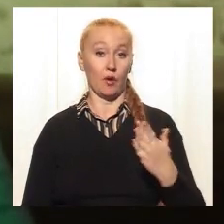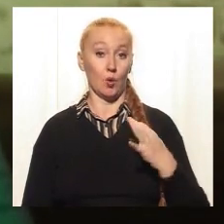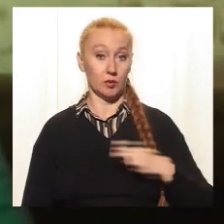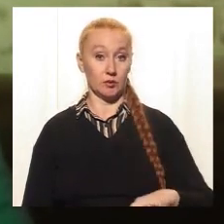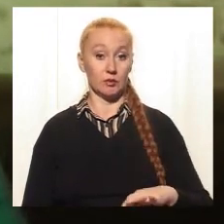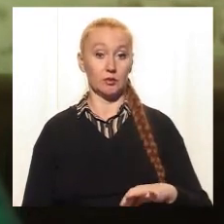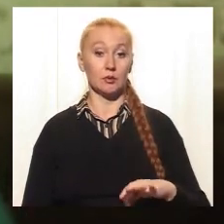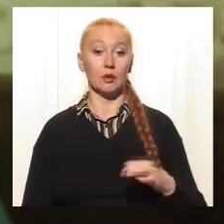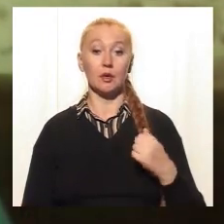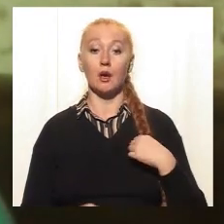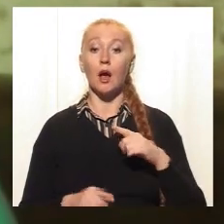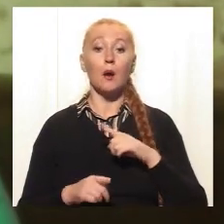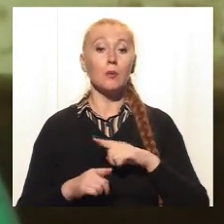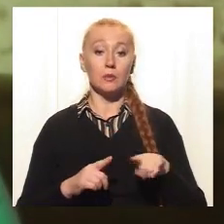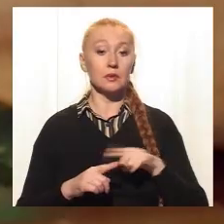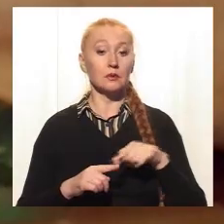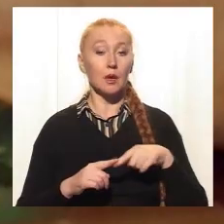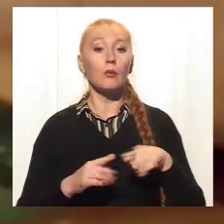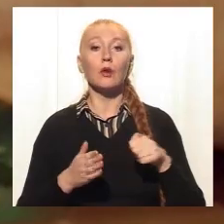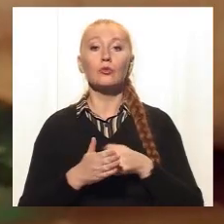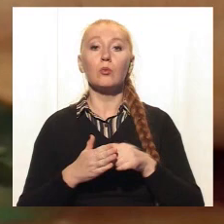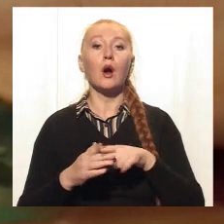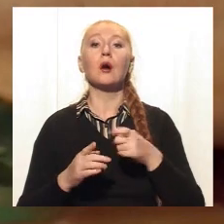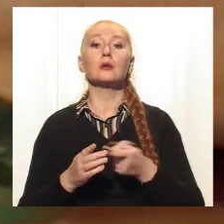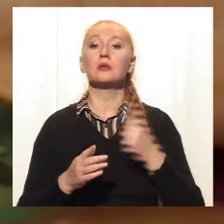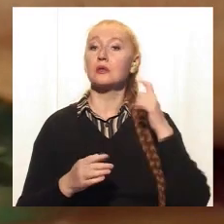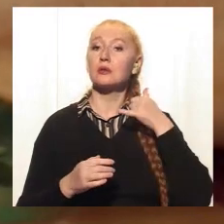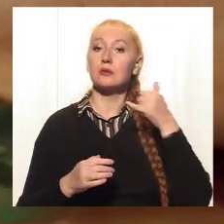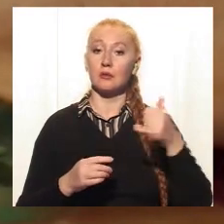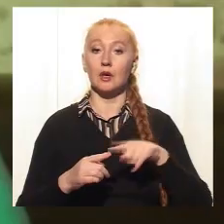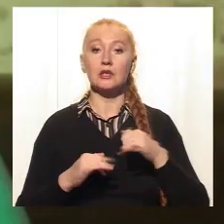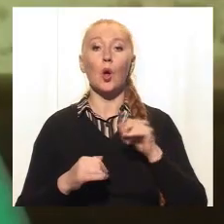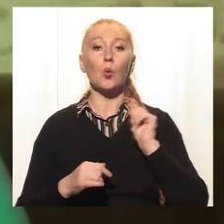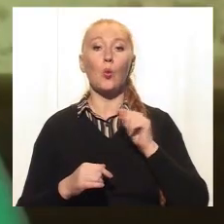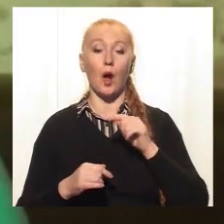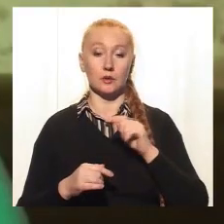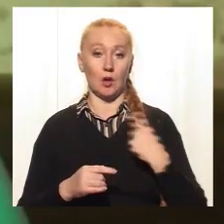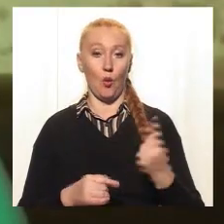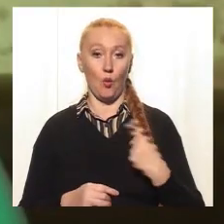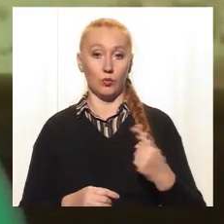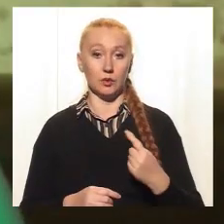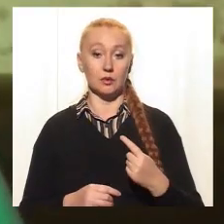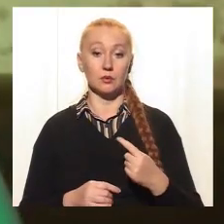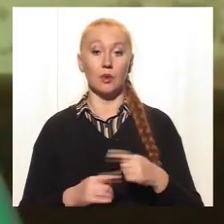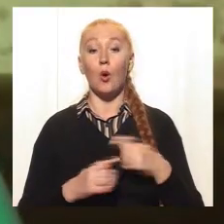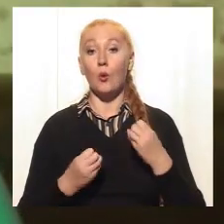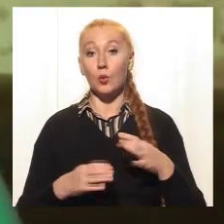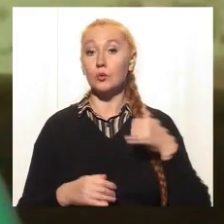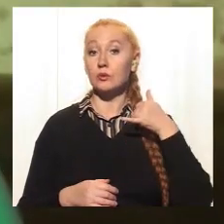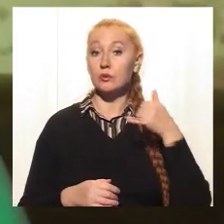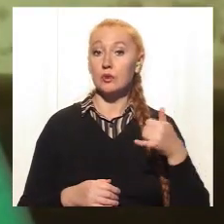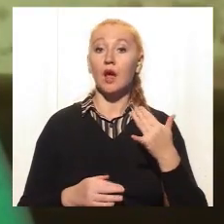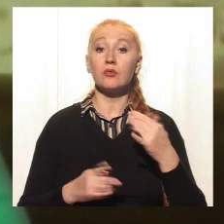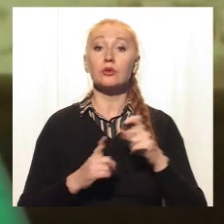Я швиденько пробила сама дзвінок. Дзвонок був із Свєртловки Луганської області. Він просто зателефонував